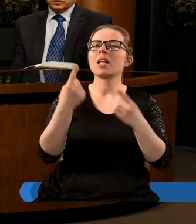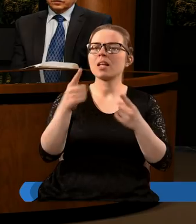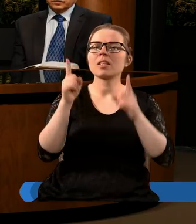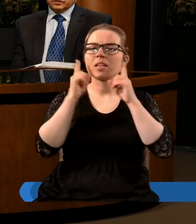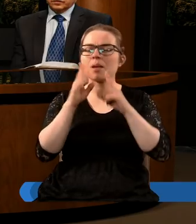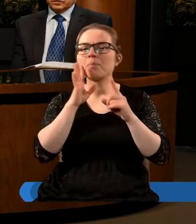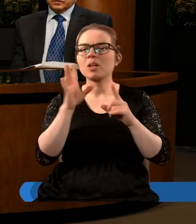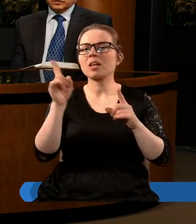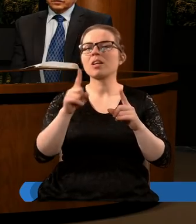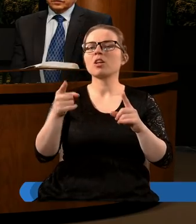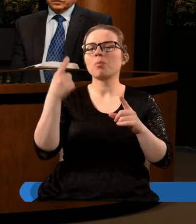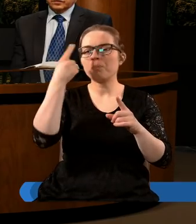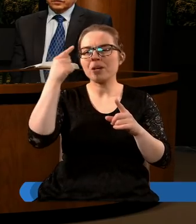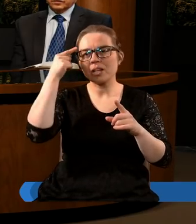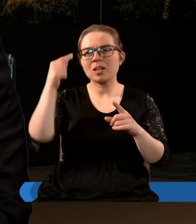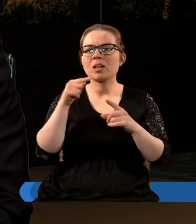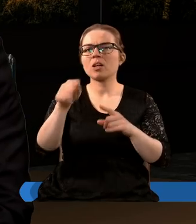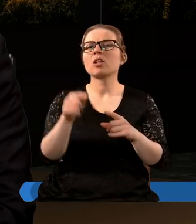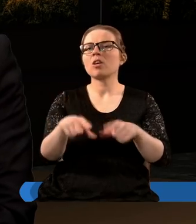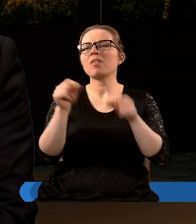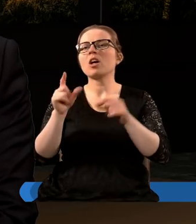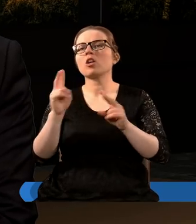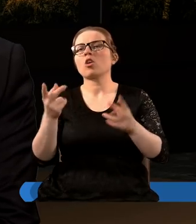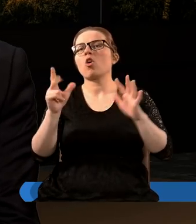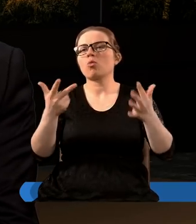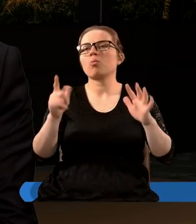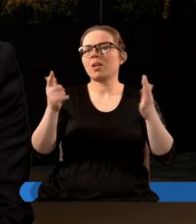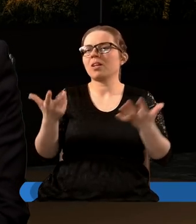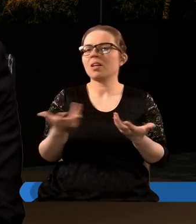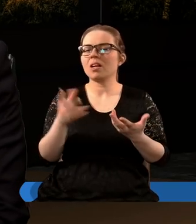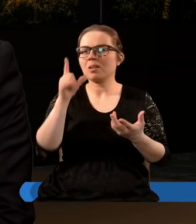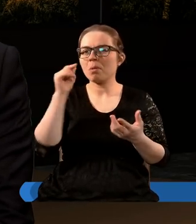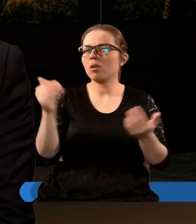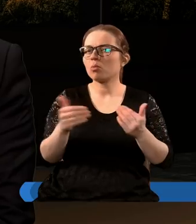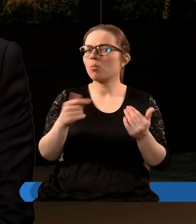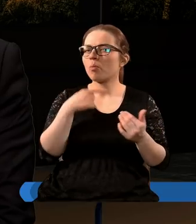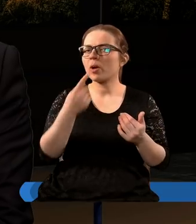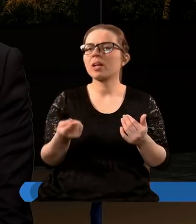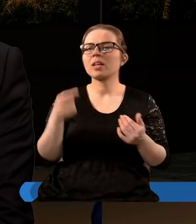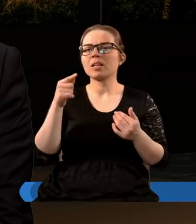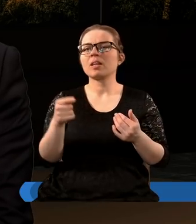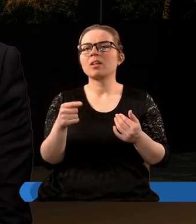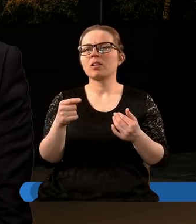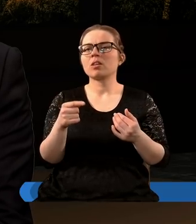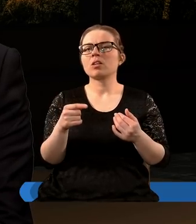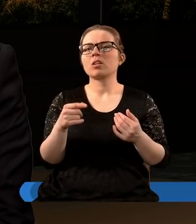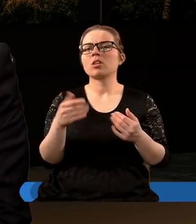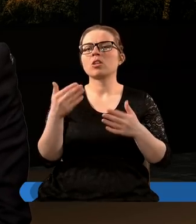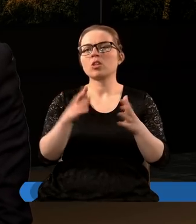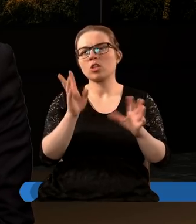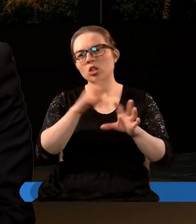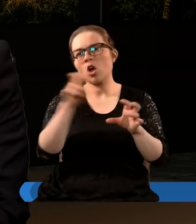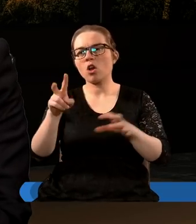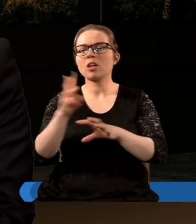jednym z tych siedmiu, prawda? No jeśli siedmiu, to skąd się pojawia ósma? Może właśnie w ten sposób, że ten siódmy na chwilę jakby wyskoczył z